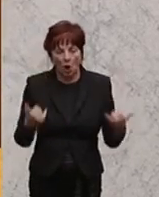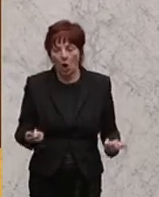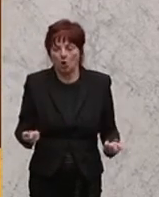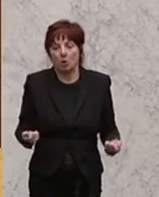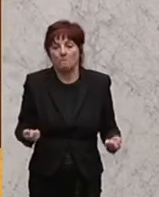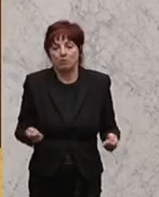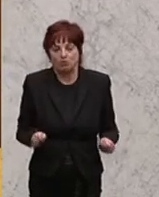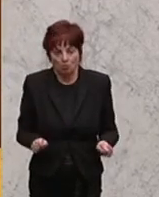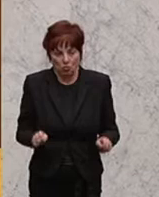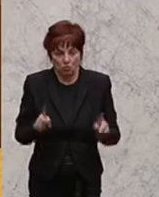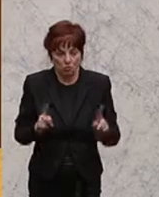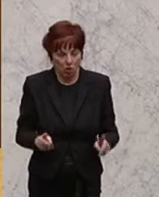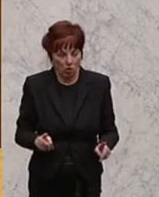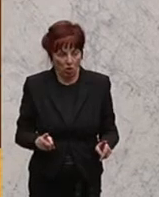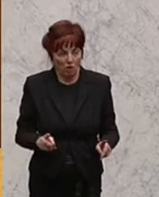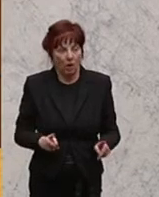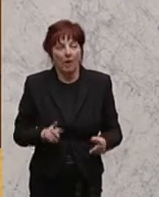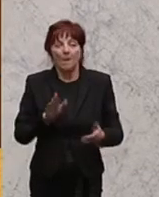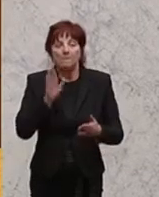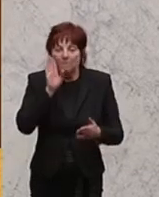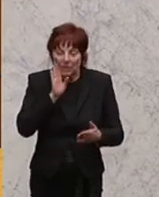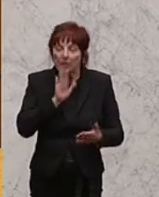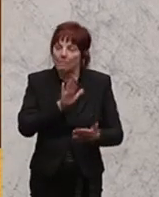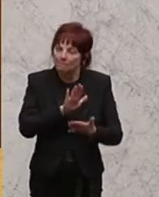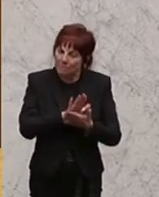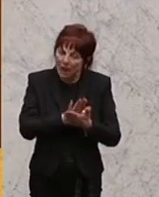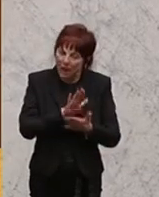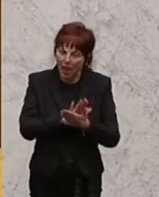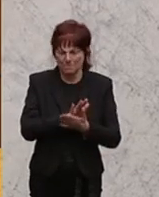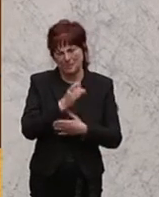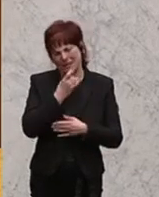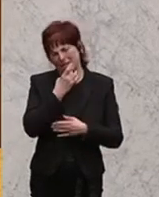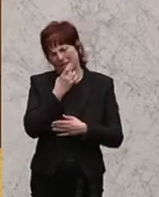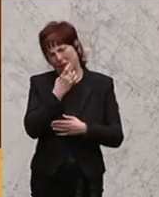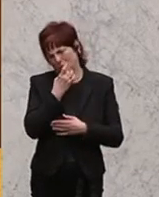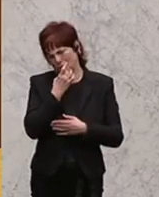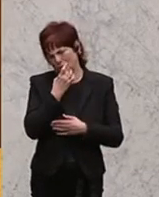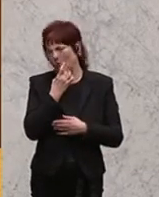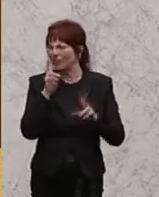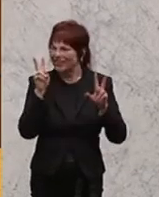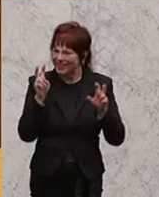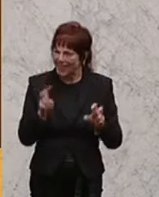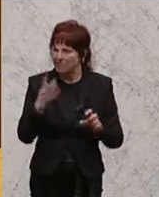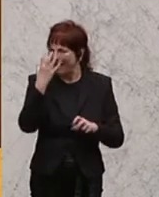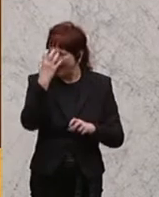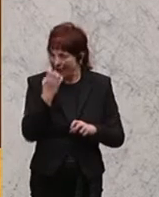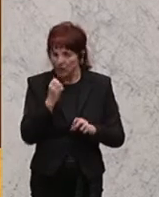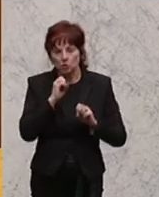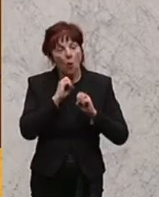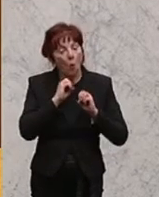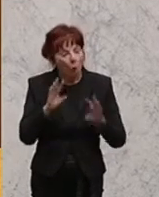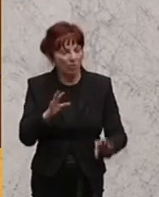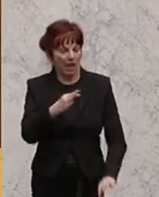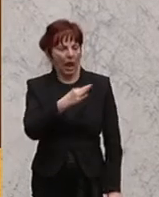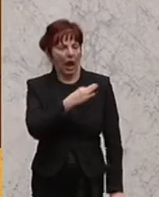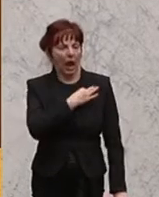vornehmen, auch genauso sachlich, ohne dass wir ununterbrochen polarisieren und Ängste hier